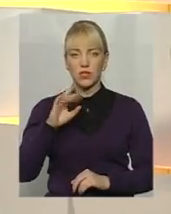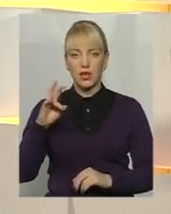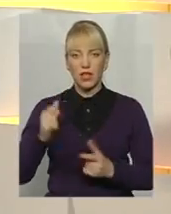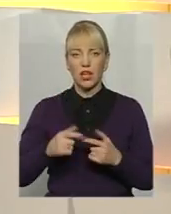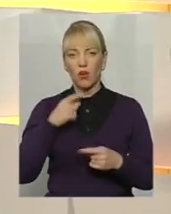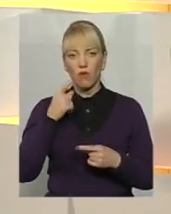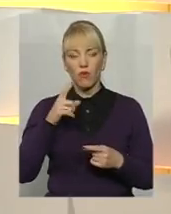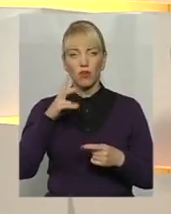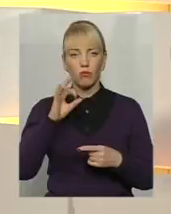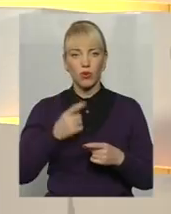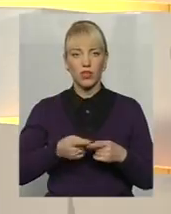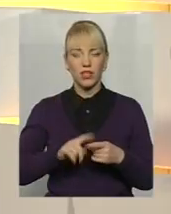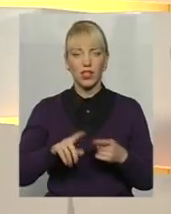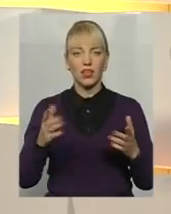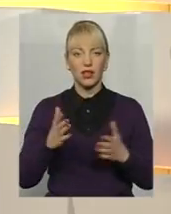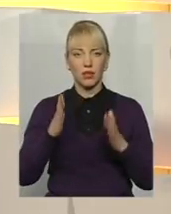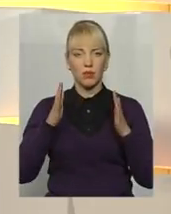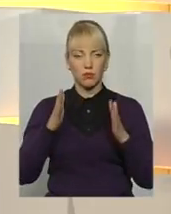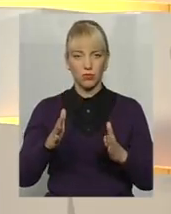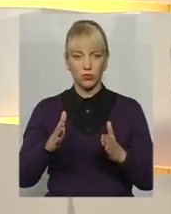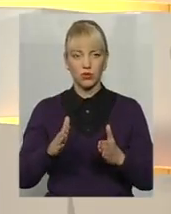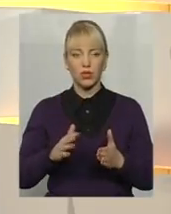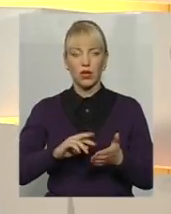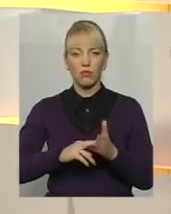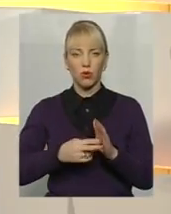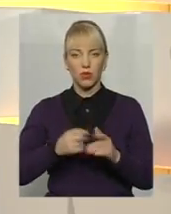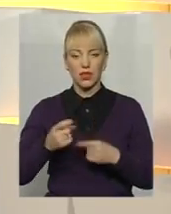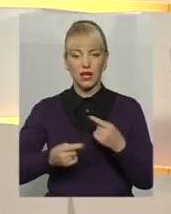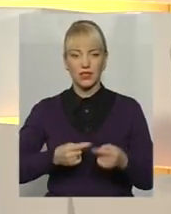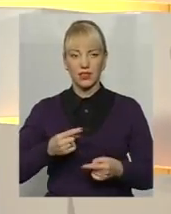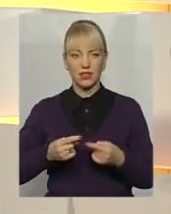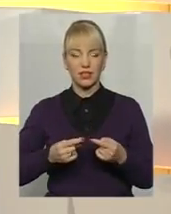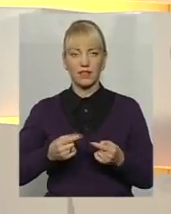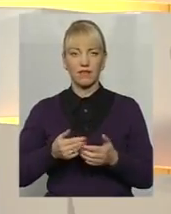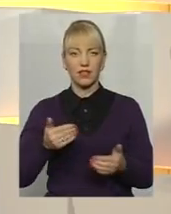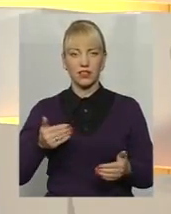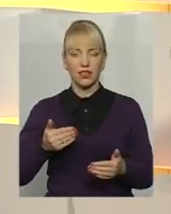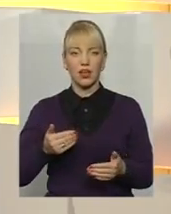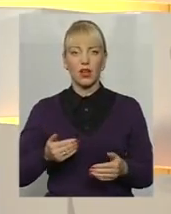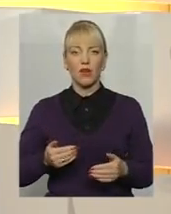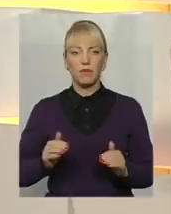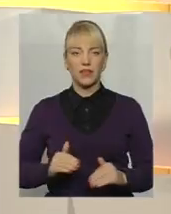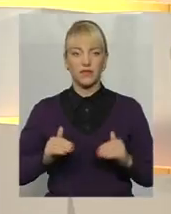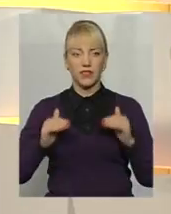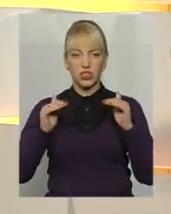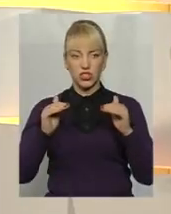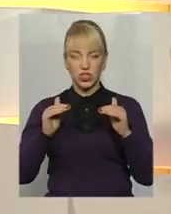ми говоримо про те, якими будуть прогнозовані наслідки від підвищення